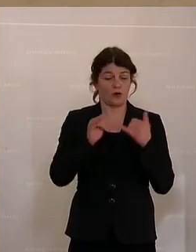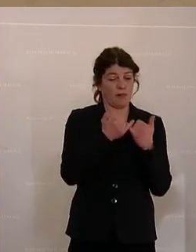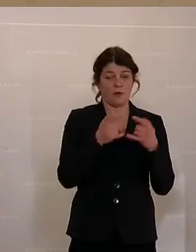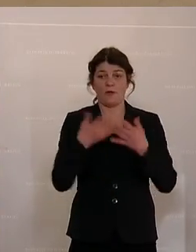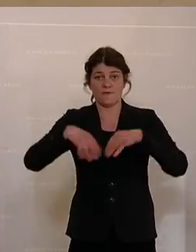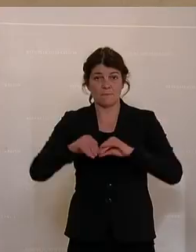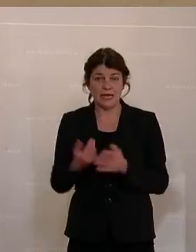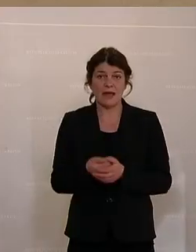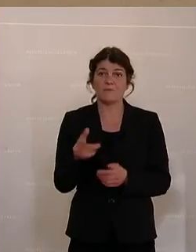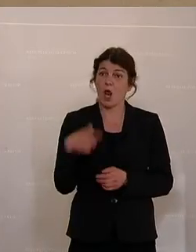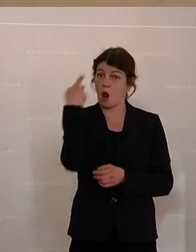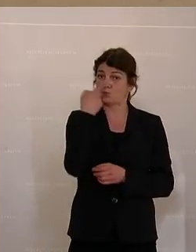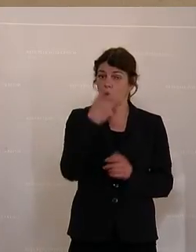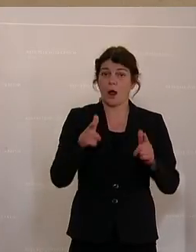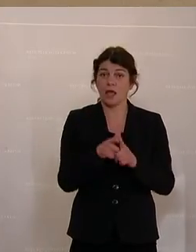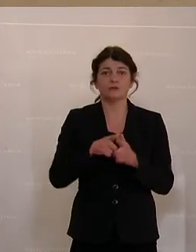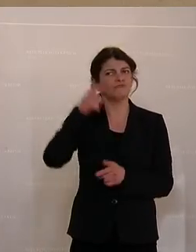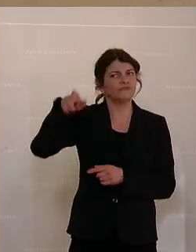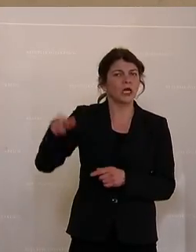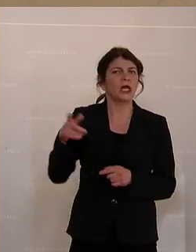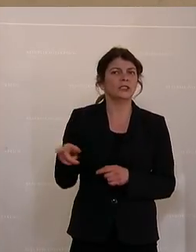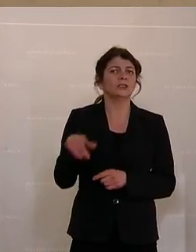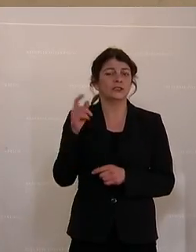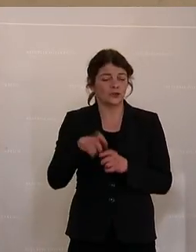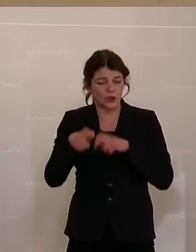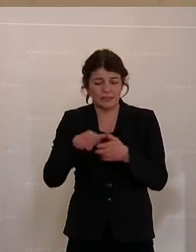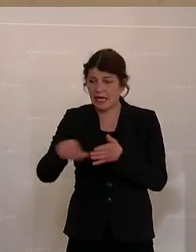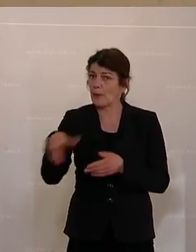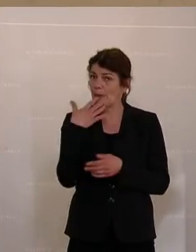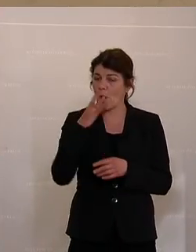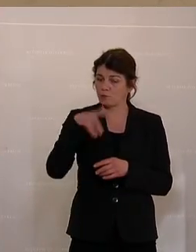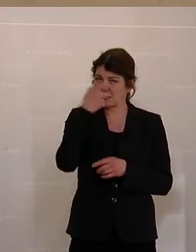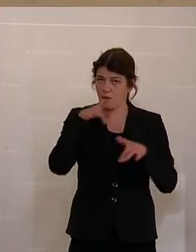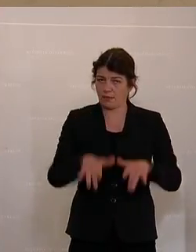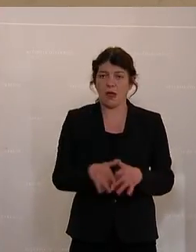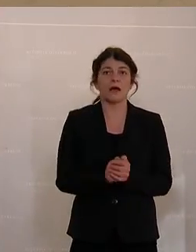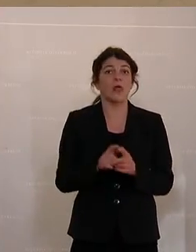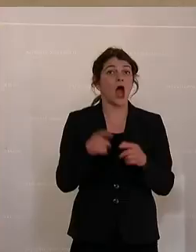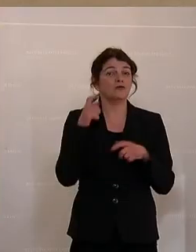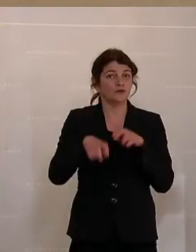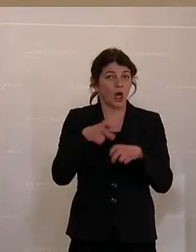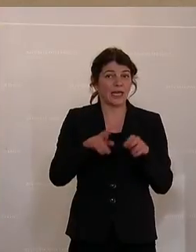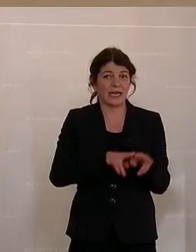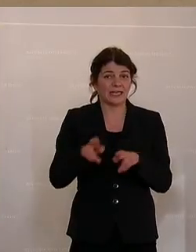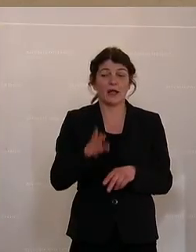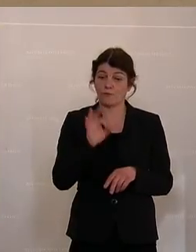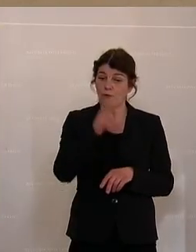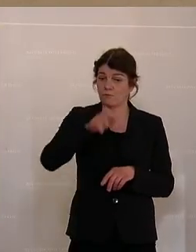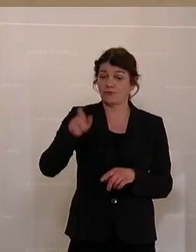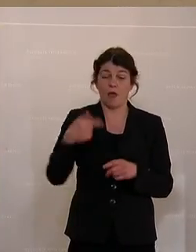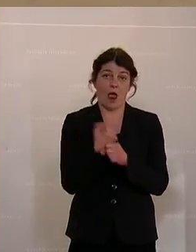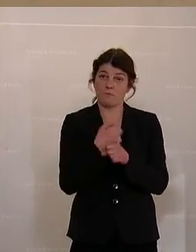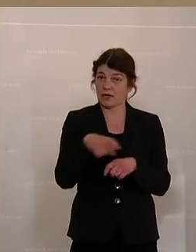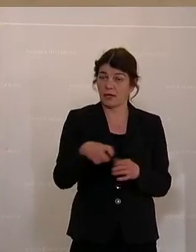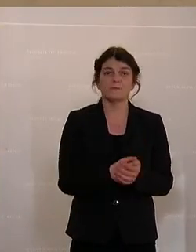Familien, die Obsorge leisten und jenen Steuerzahler, die keine Obsorge leisten. Und auch eine Steuergerechtigkeit für jene, die arbeiten gehen. Deswegen